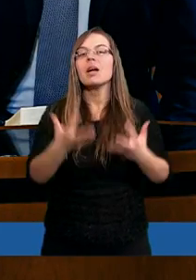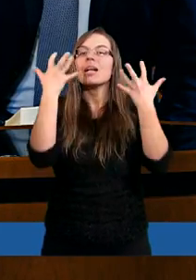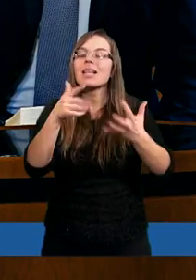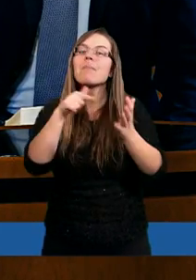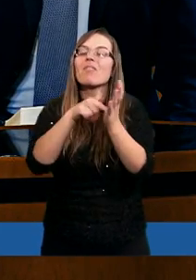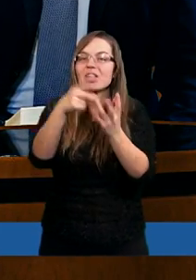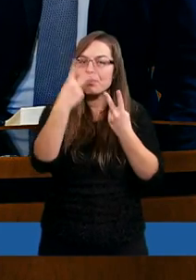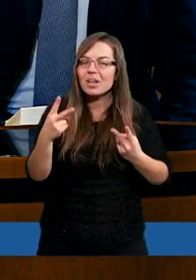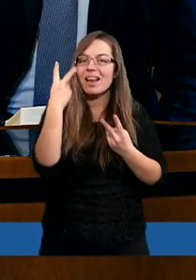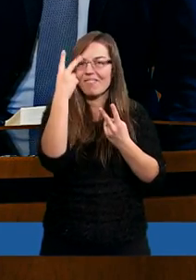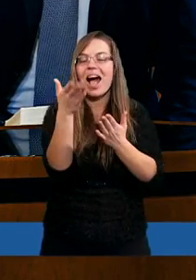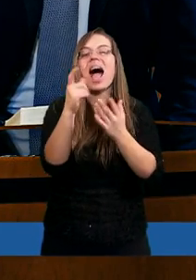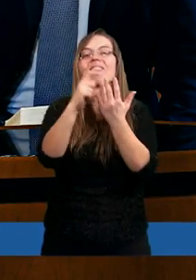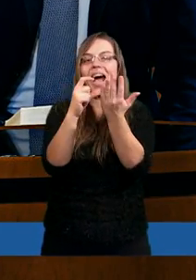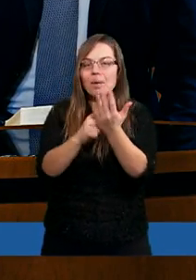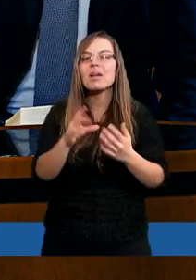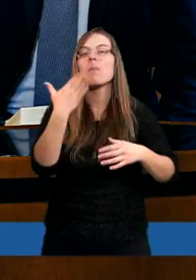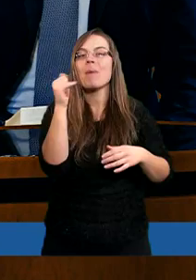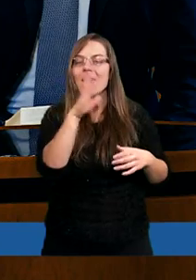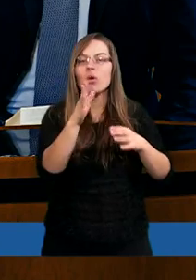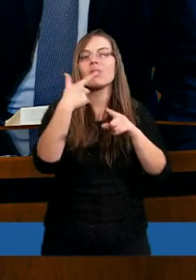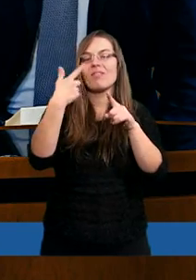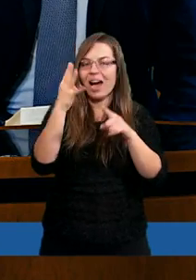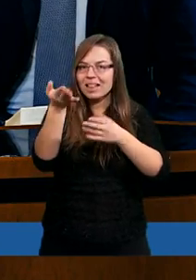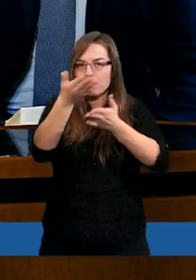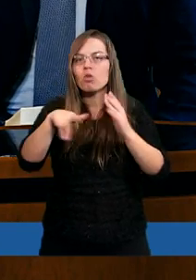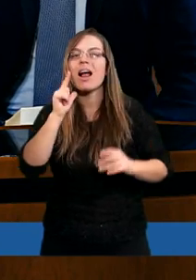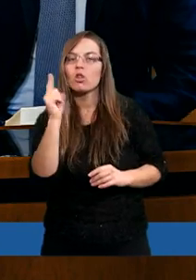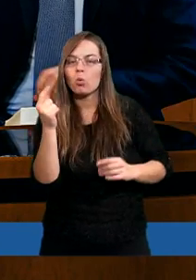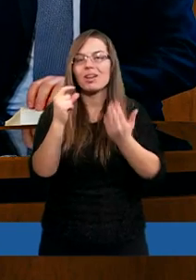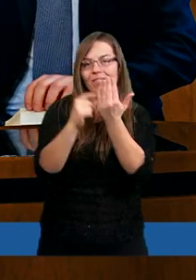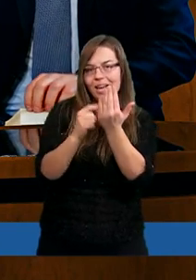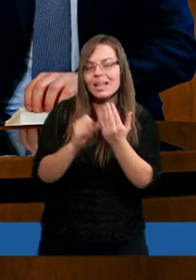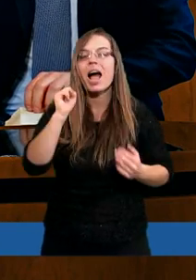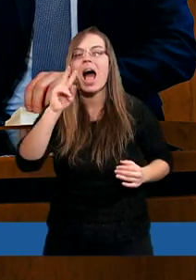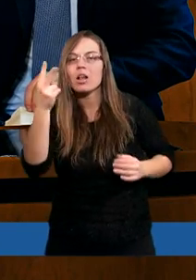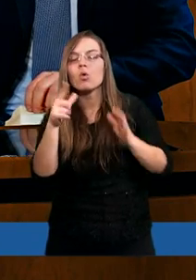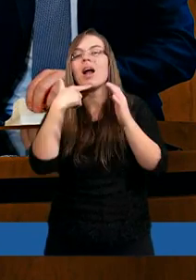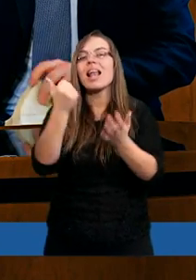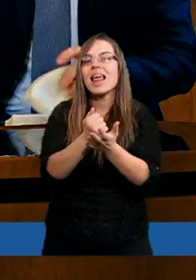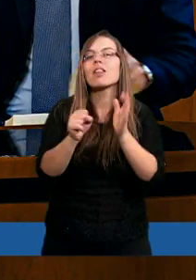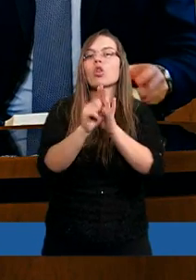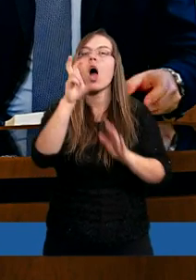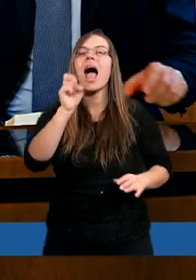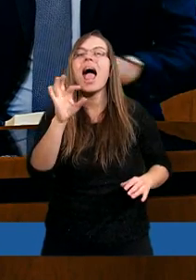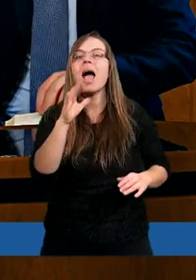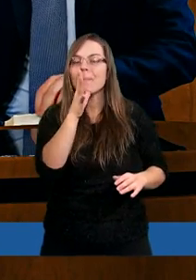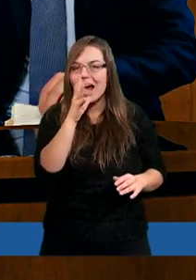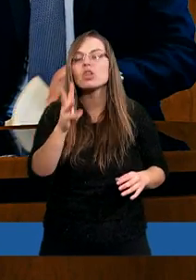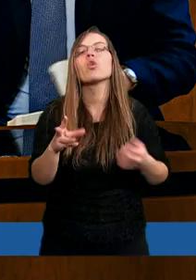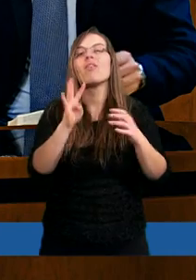dwa fragmenty. Jeden znajduje się w Ewangelii Mateusza w czwartym rozdziale i w drugim wersecie, a drugi wisie do hebrajczyków